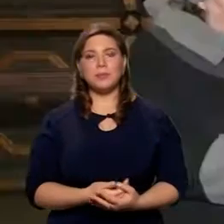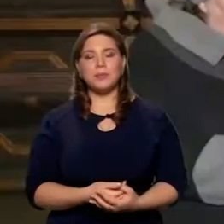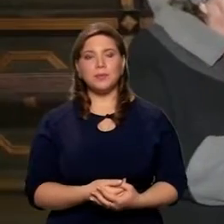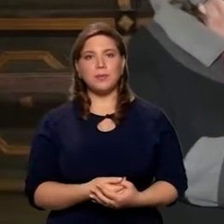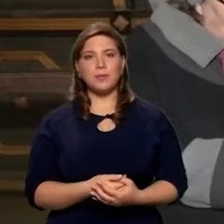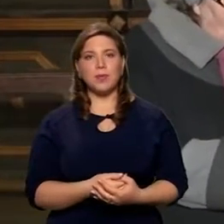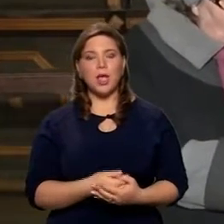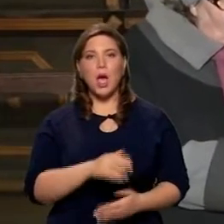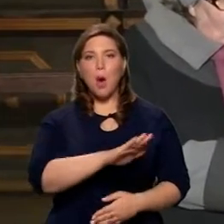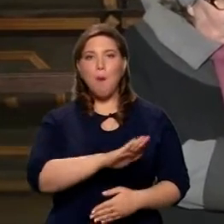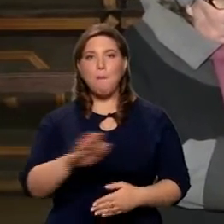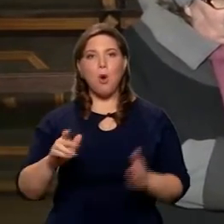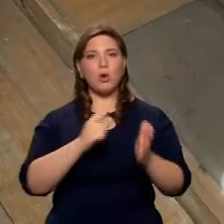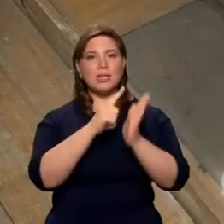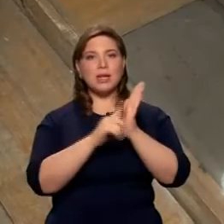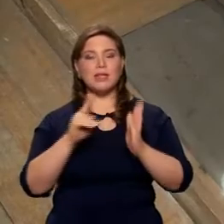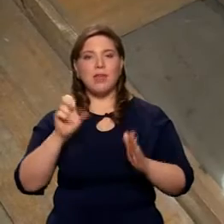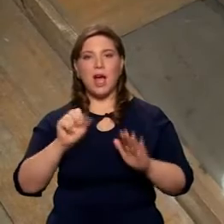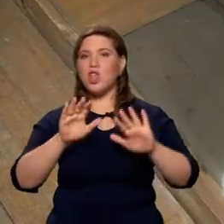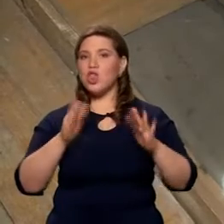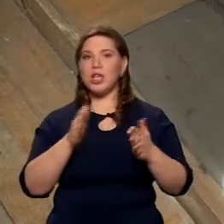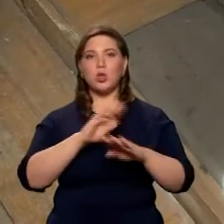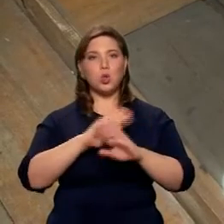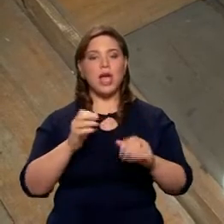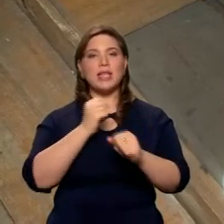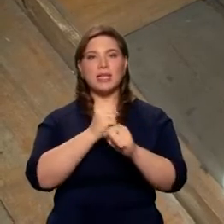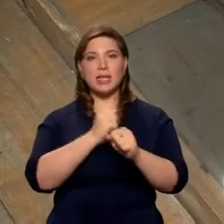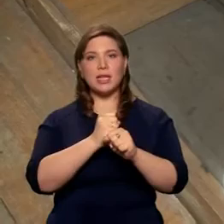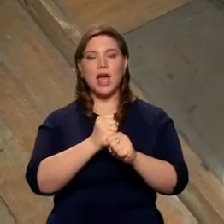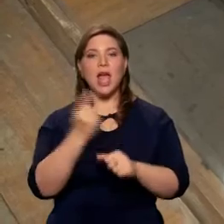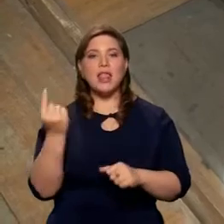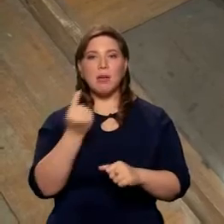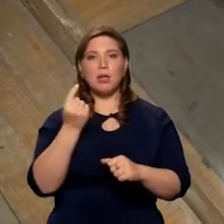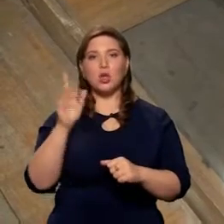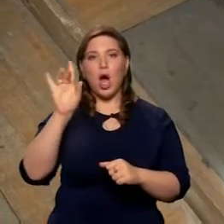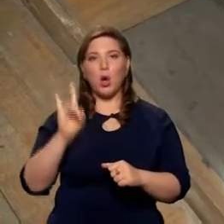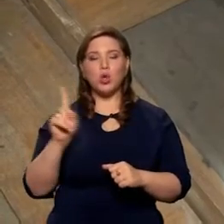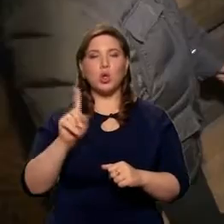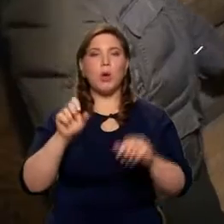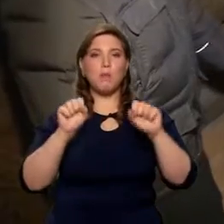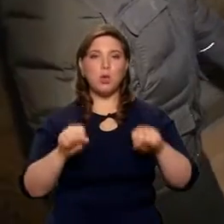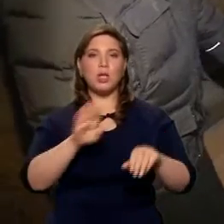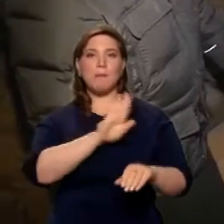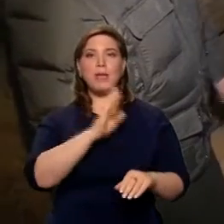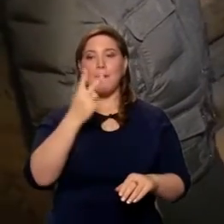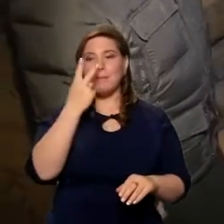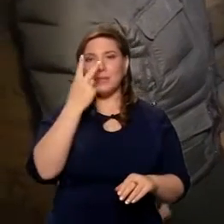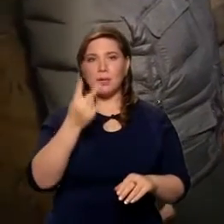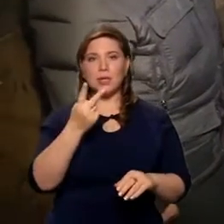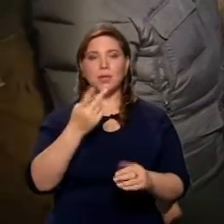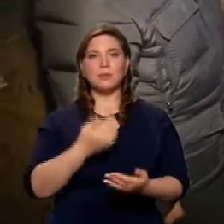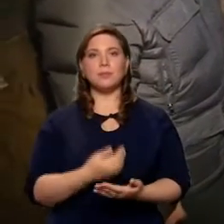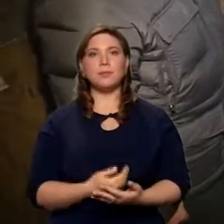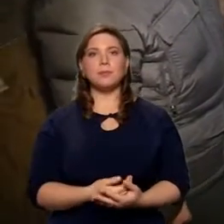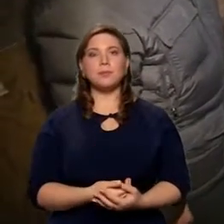Пол 17-го века, вот там не случайно сделано такое небольшое окошко, чтобы можно было посмотреть. Тут родной